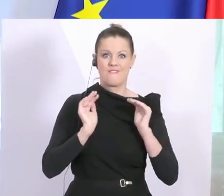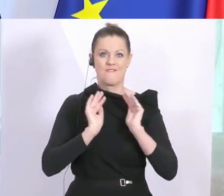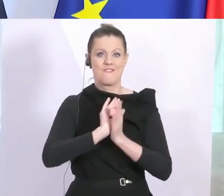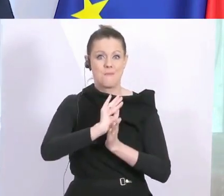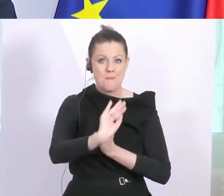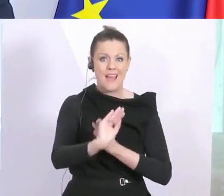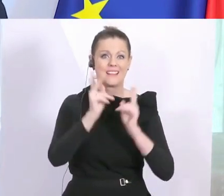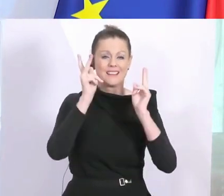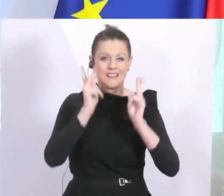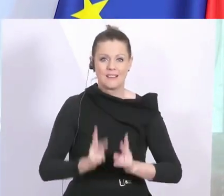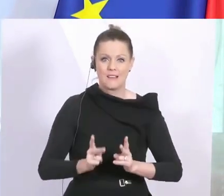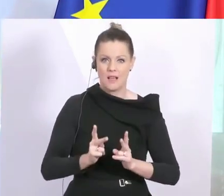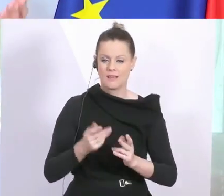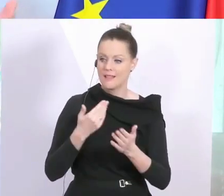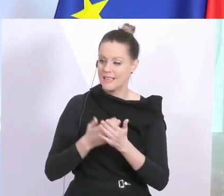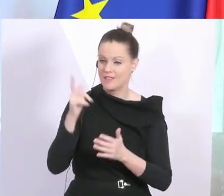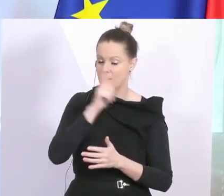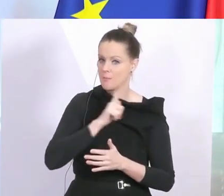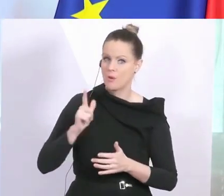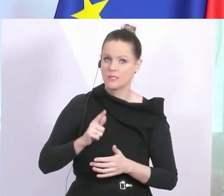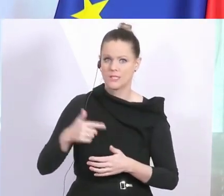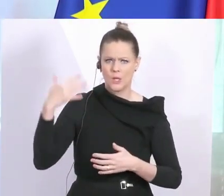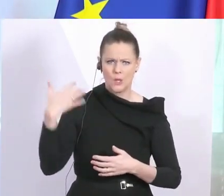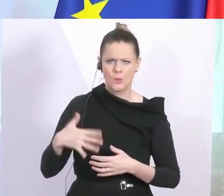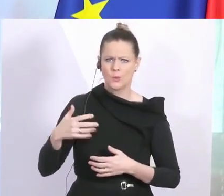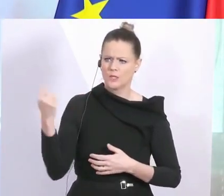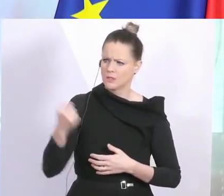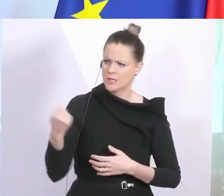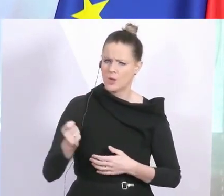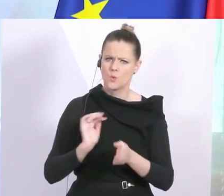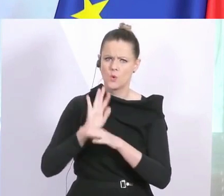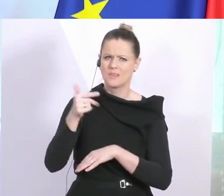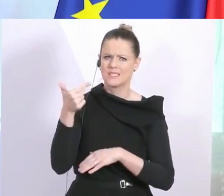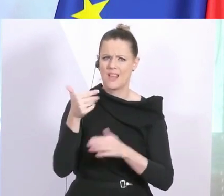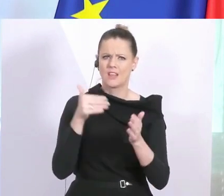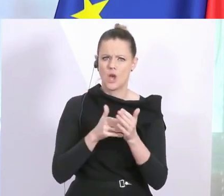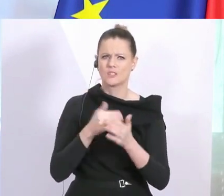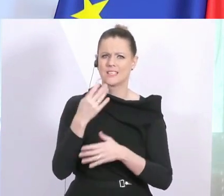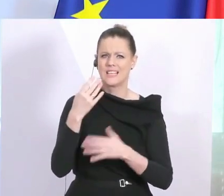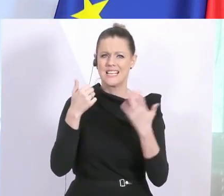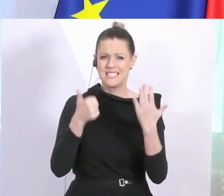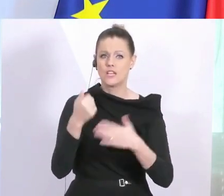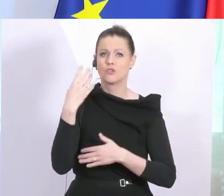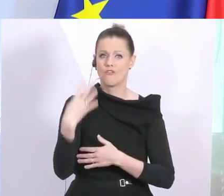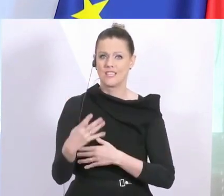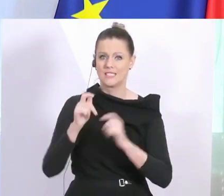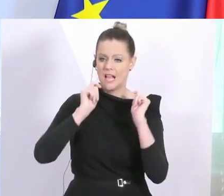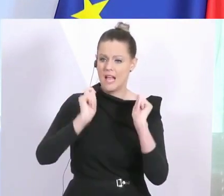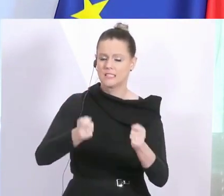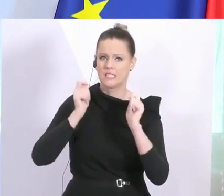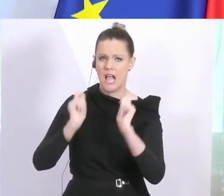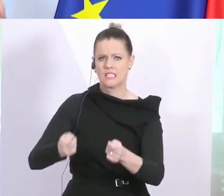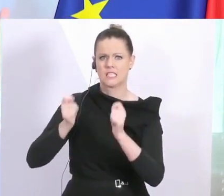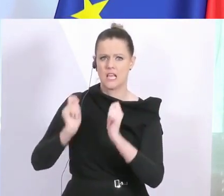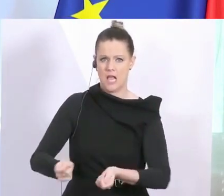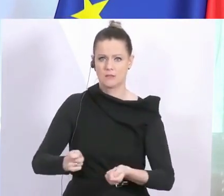Polizisten so intensiv einschreiten wie an diesem Wochenende mit über 2.046 Anzeigen, die ausgesprochen worden sind.